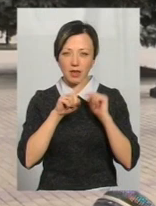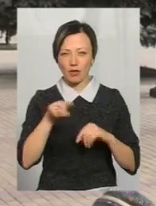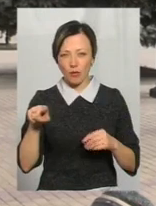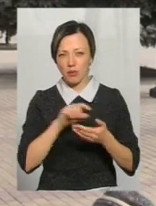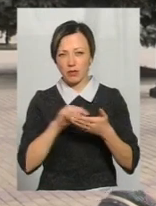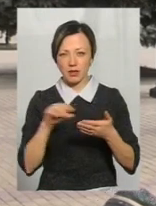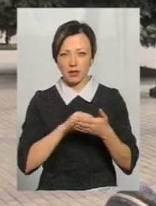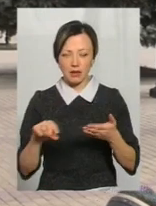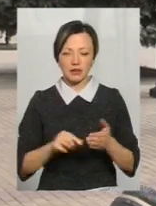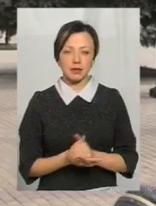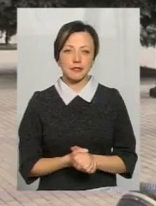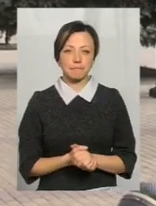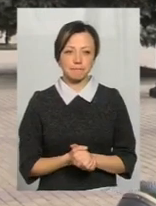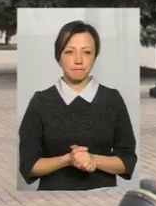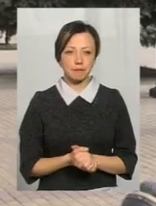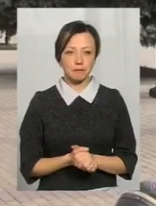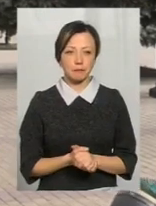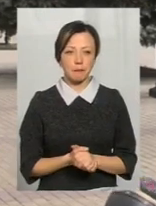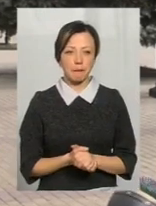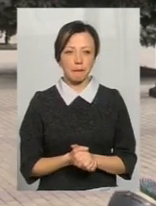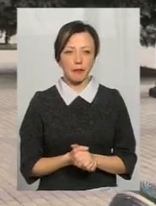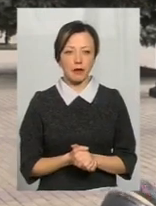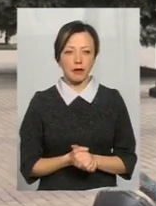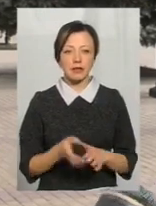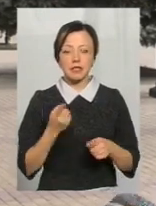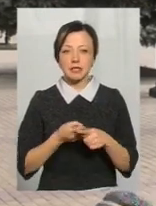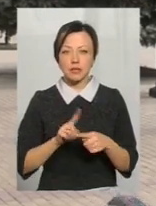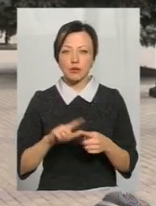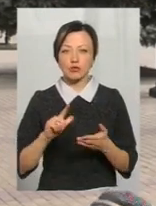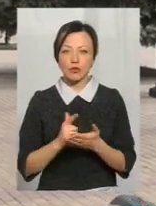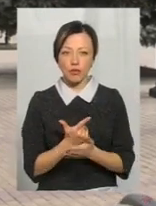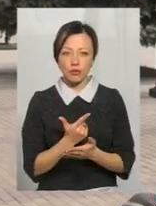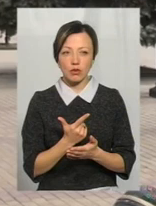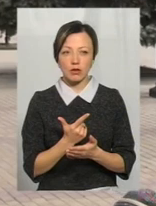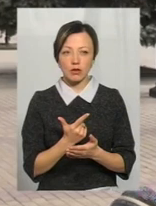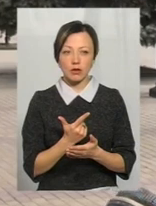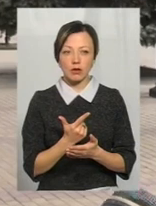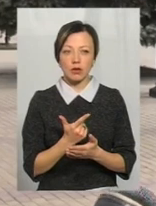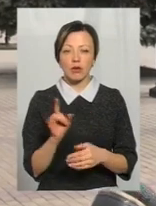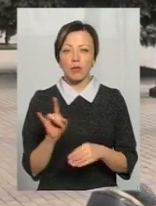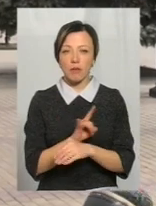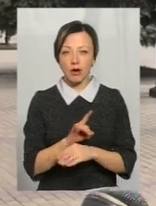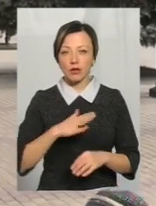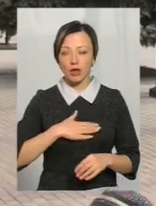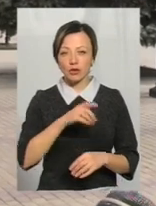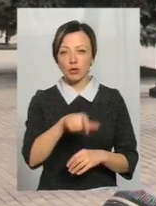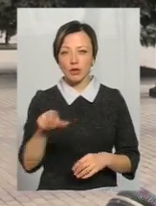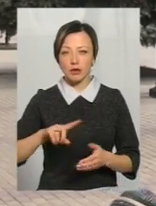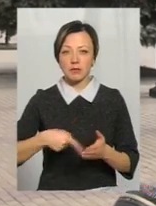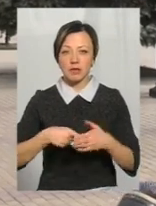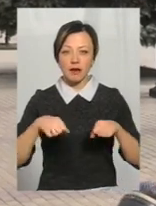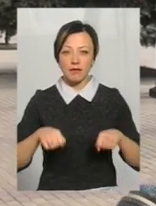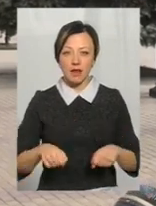20, від 7 липня і так далі, це знову ж таки зводять наших людей в оману. Міська влада,